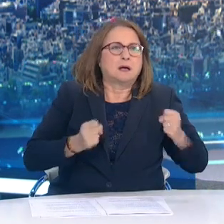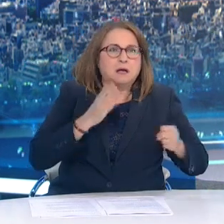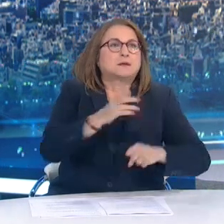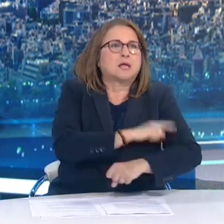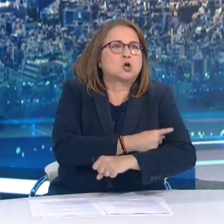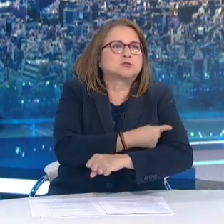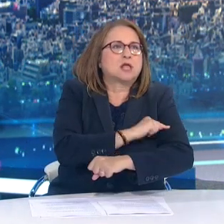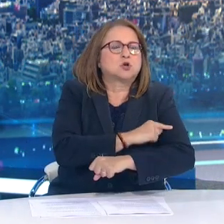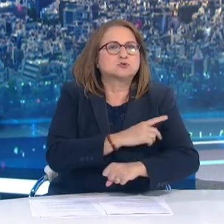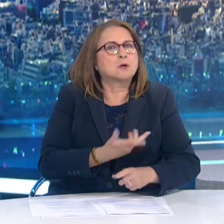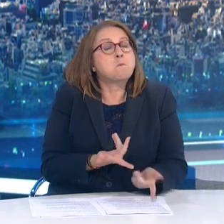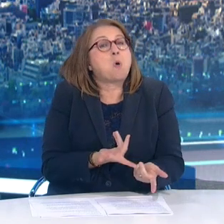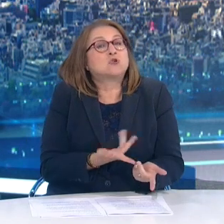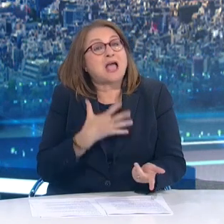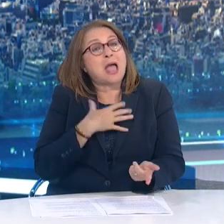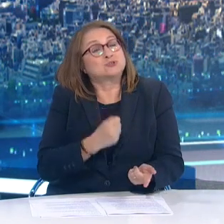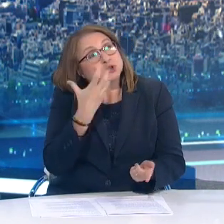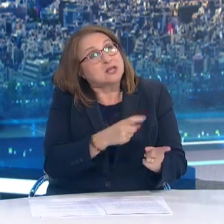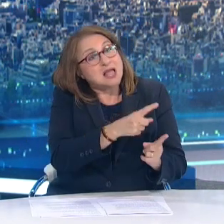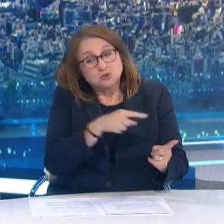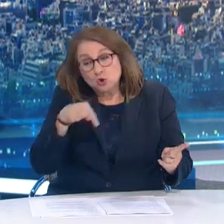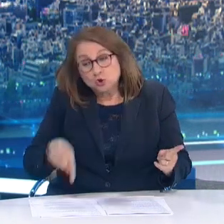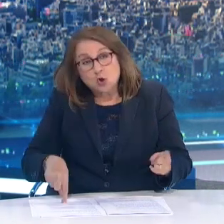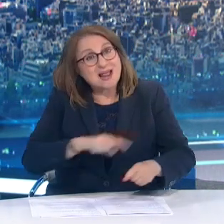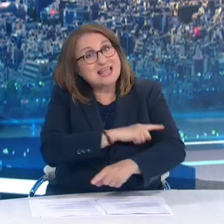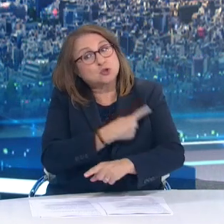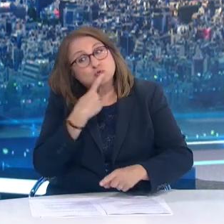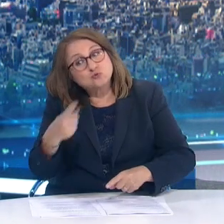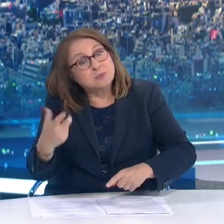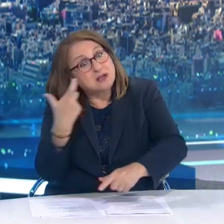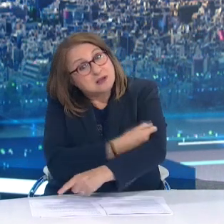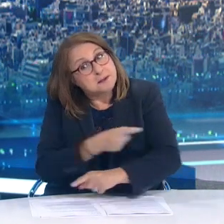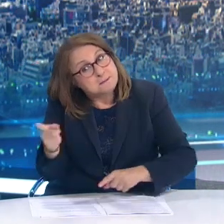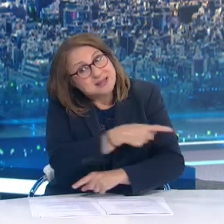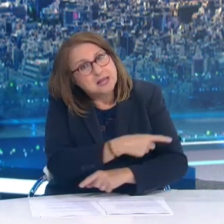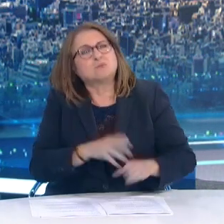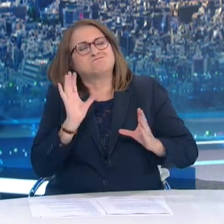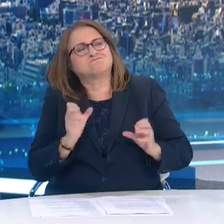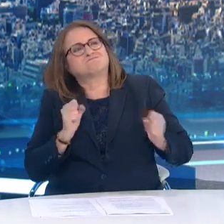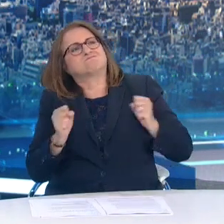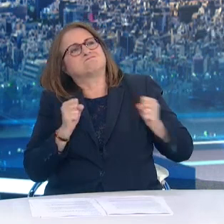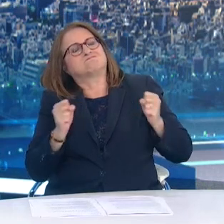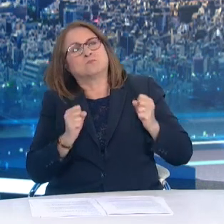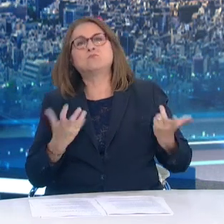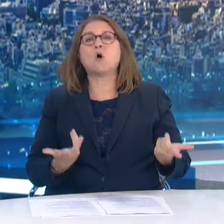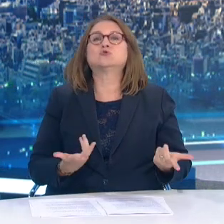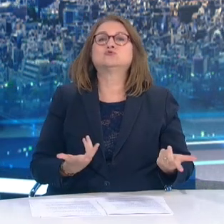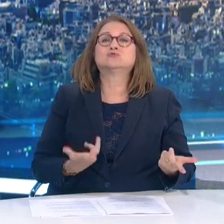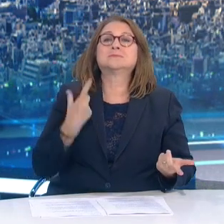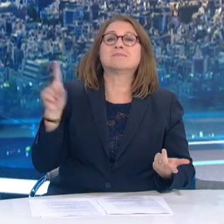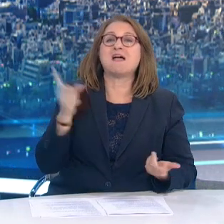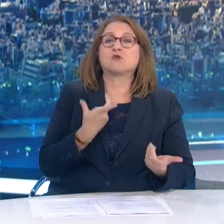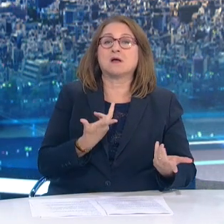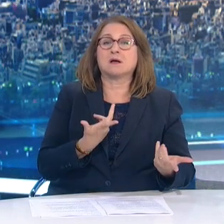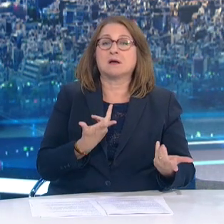παράδειγμα Που αφορά στους δείχτες εμπιστοσύνης Σε σχέση με την ιατρική κοινότητα Θα πρέπει να ακολουθηθεί και εδώ Ας ξεφύγουμε από όλες αυτές τις